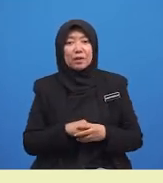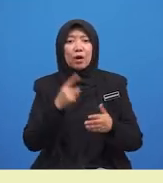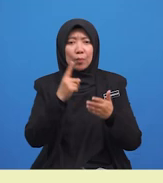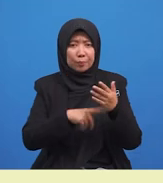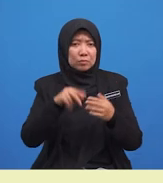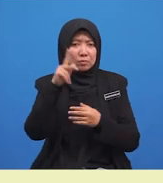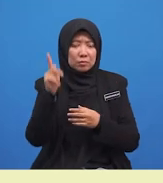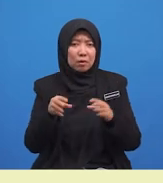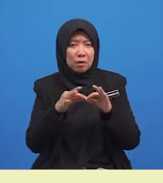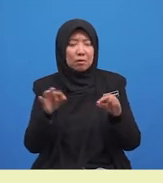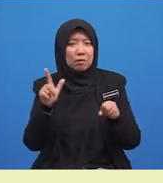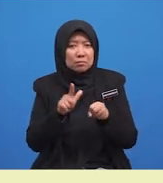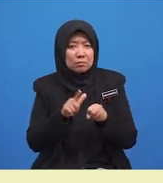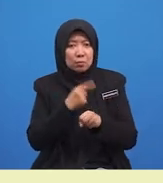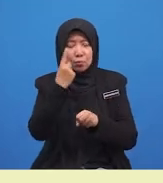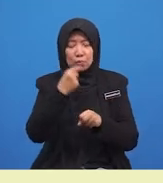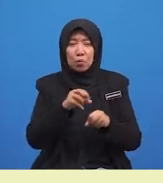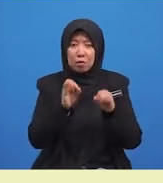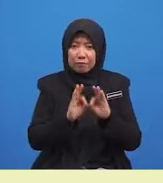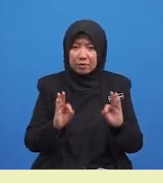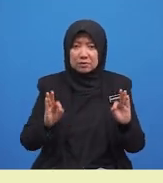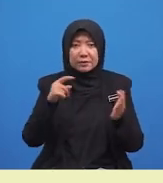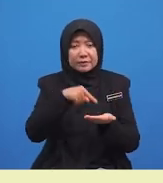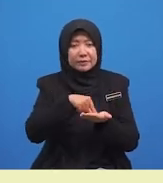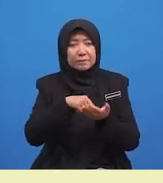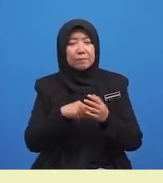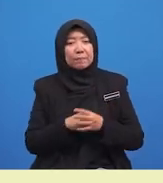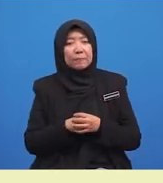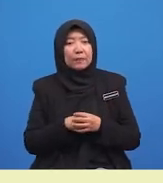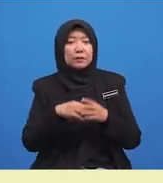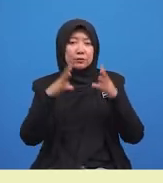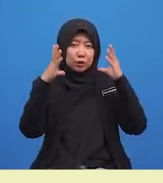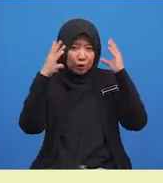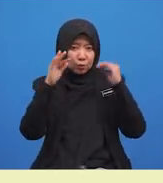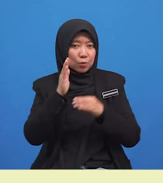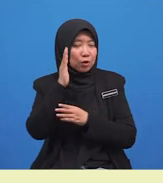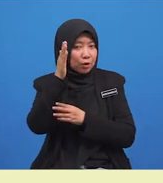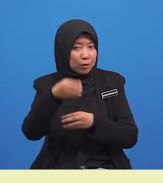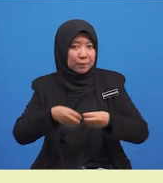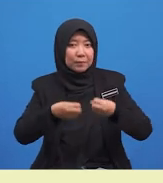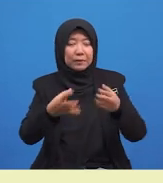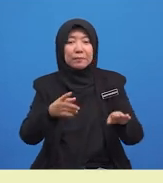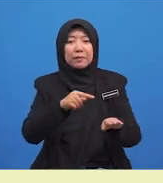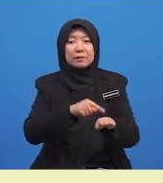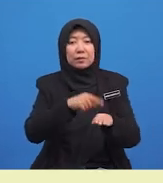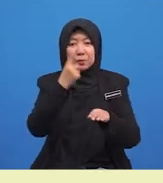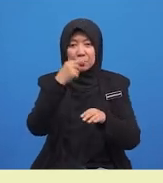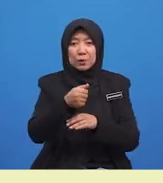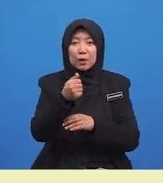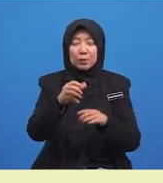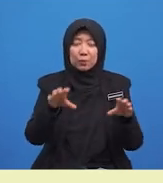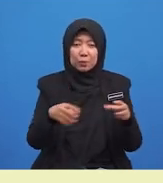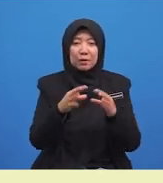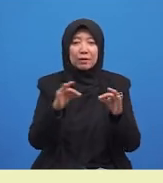lengkap bagi frasa-frasa ini? Cikgu beri masa untuk kamu membina ayat yang lengkap.